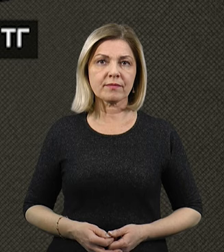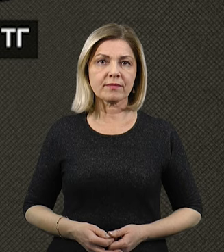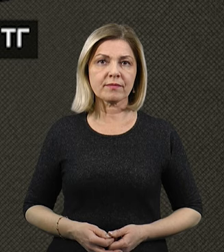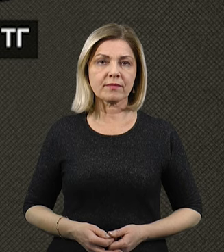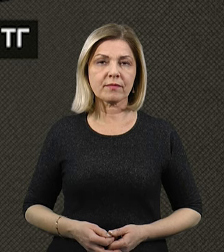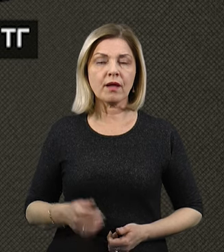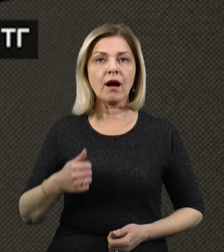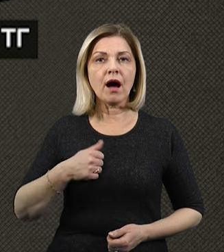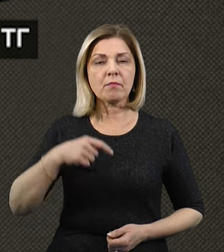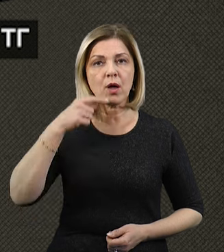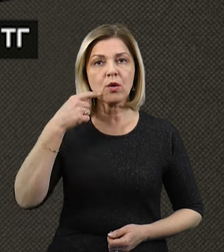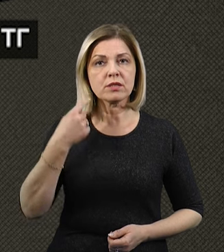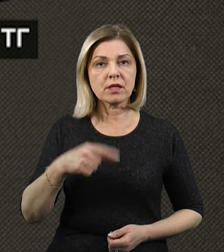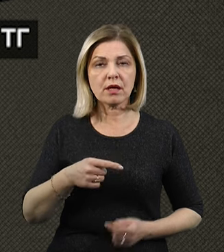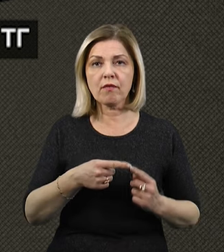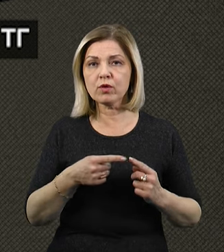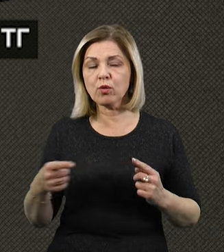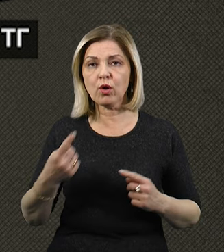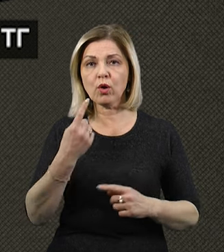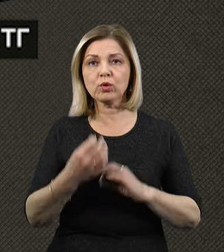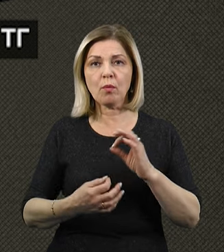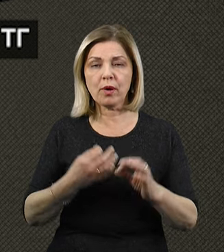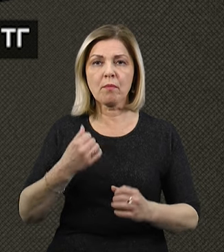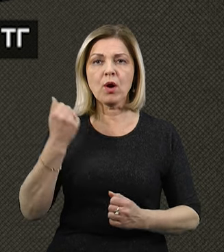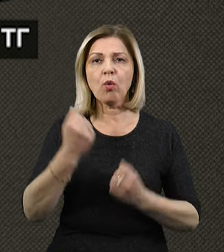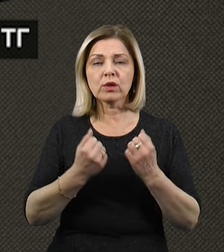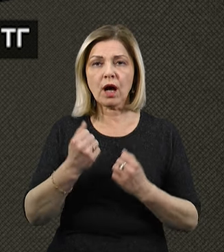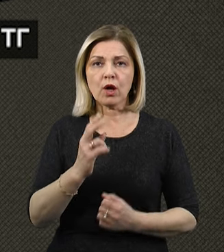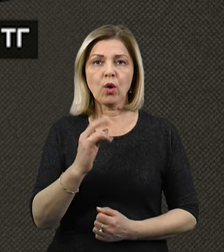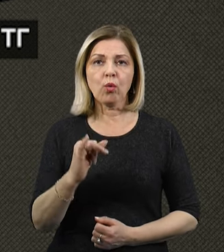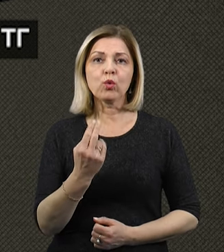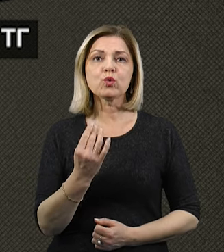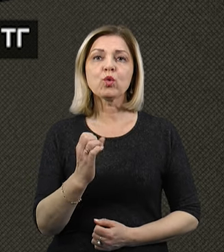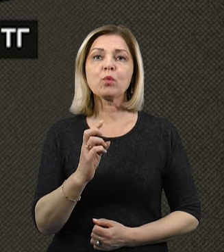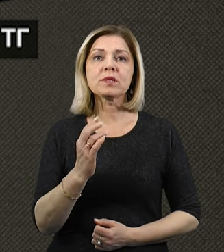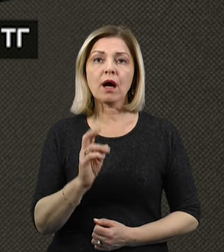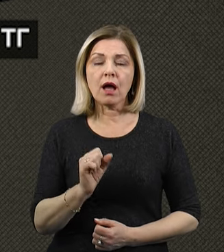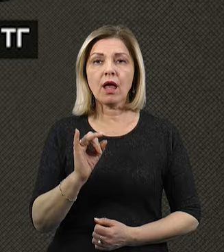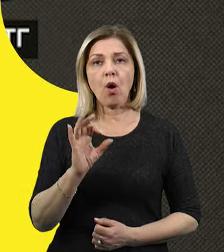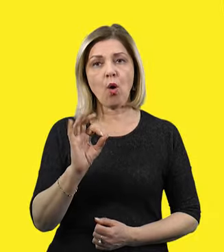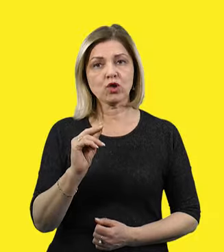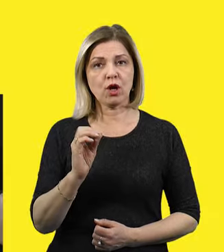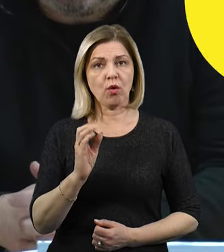Армія Російської Федерації протягом доби завдала ударів по Куцурубській та Очаківській громадах Миколаївщини.